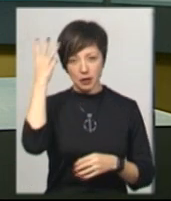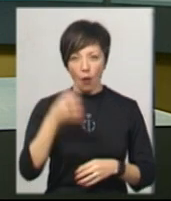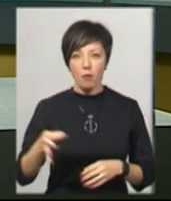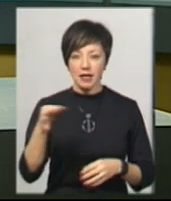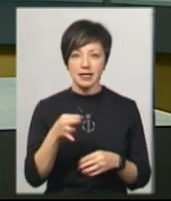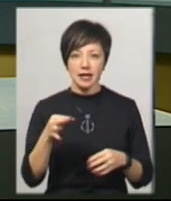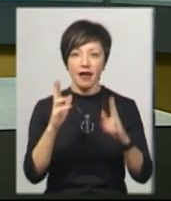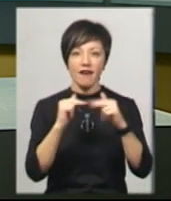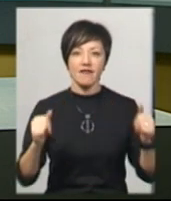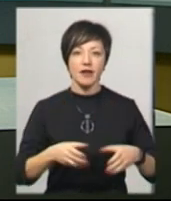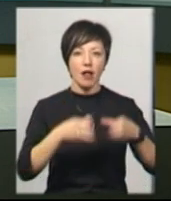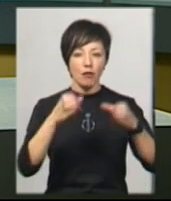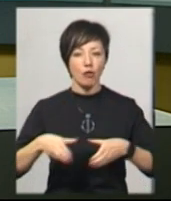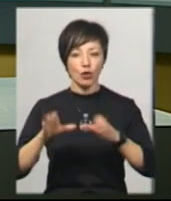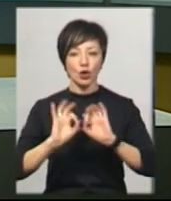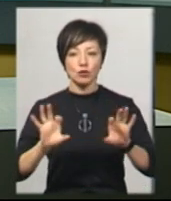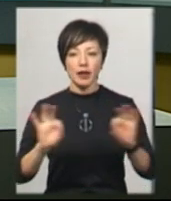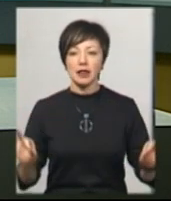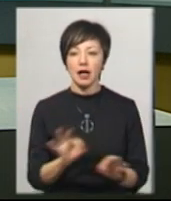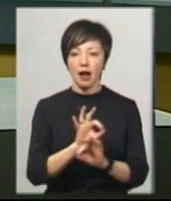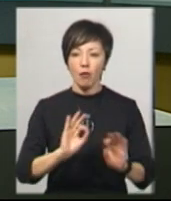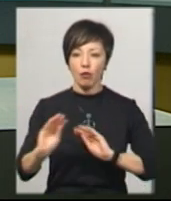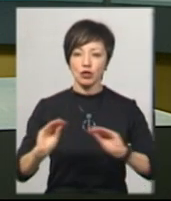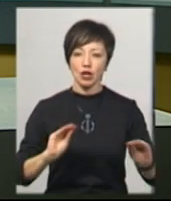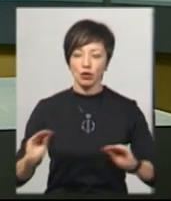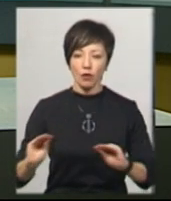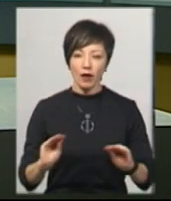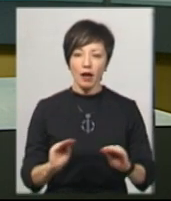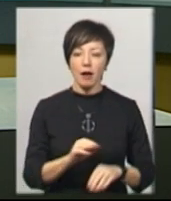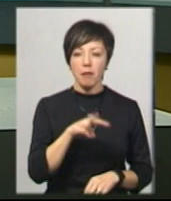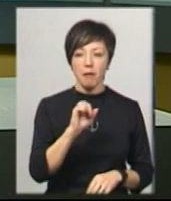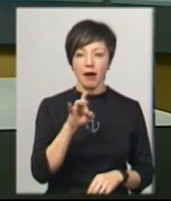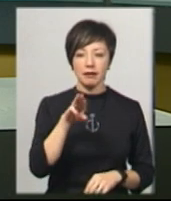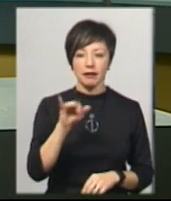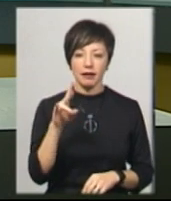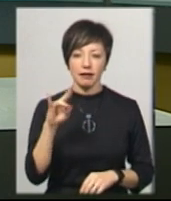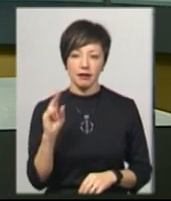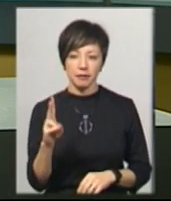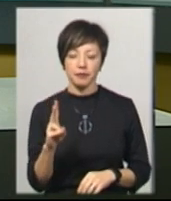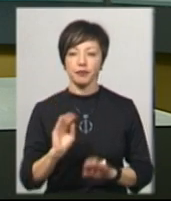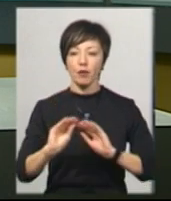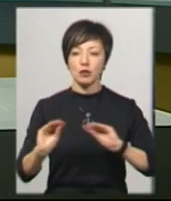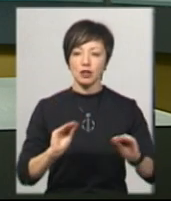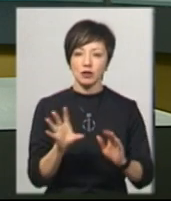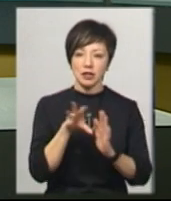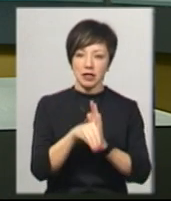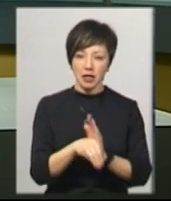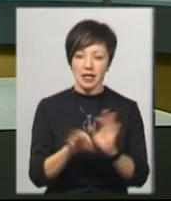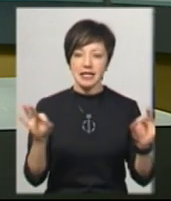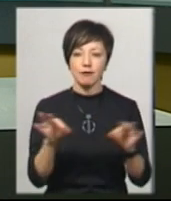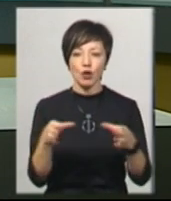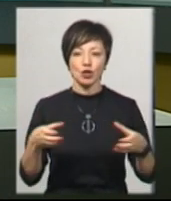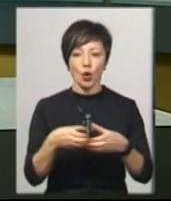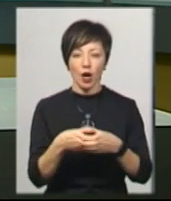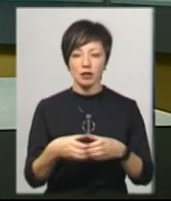філармонії. Про це розповів диригент-постановник опери Тарас Мартиник. За його словами, у постановці задіяні Академічний симфонічний